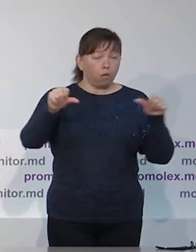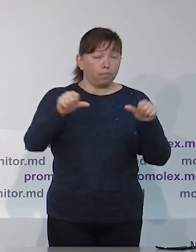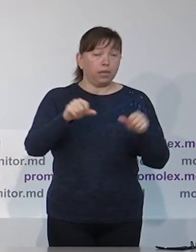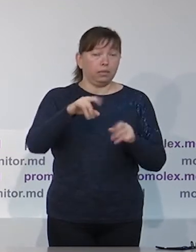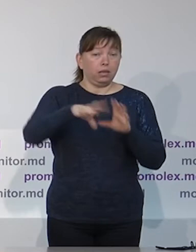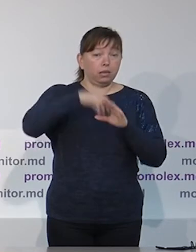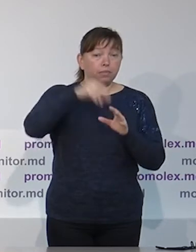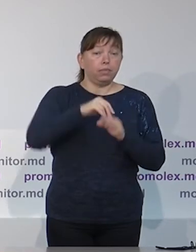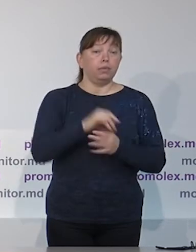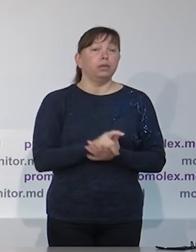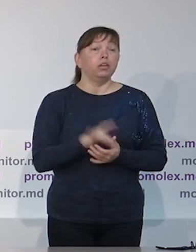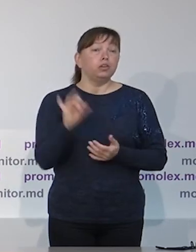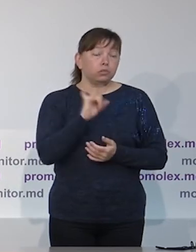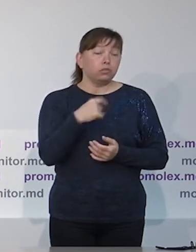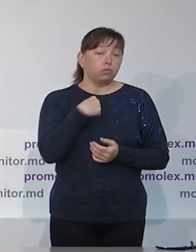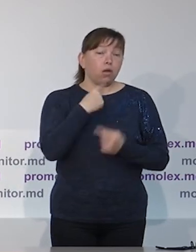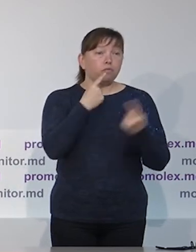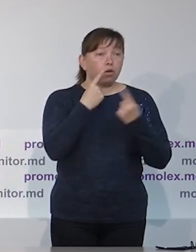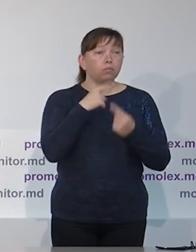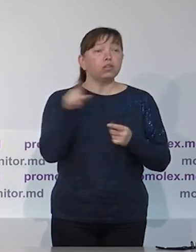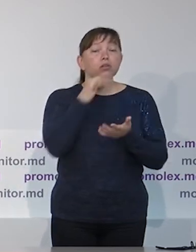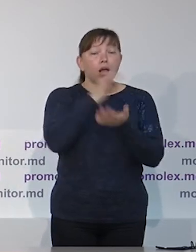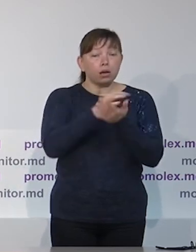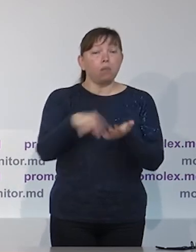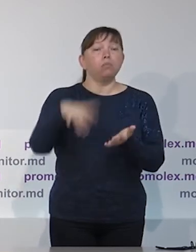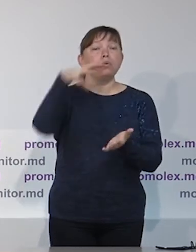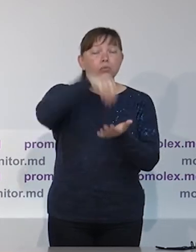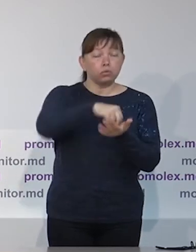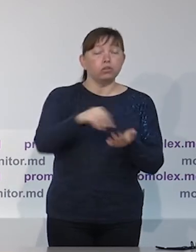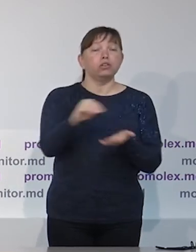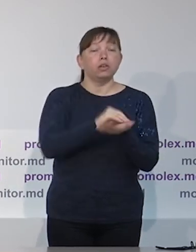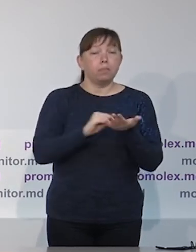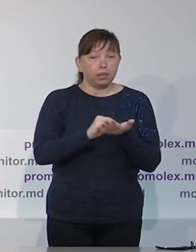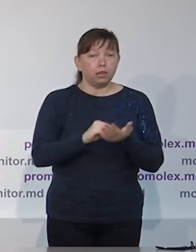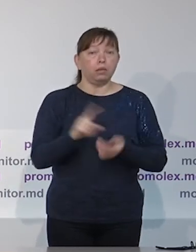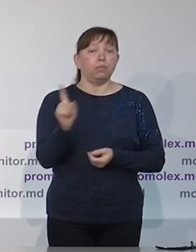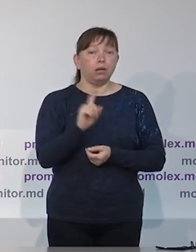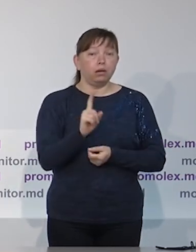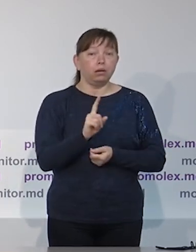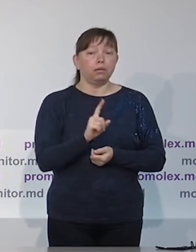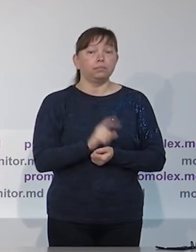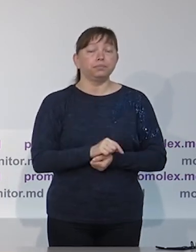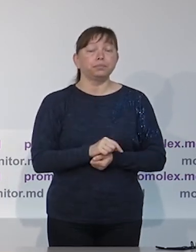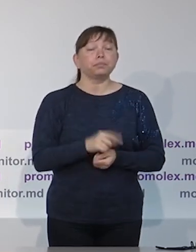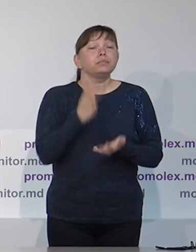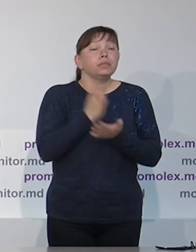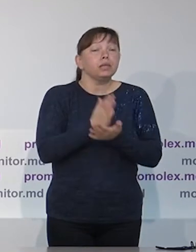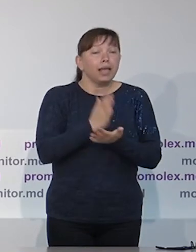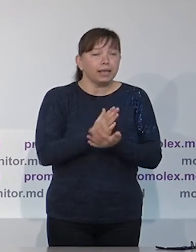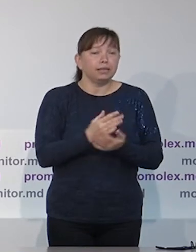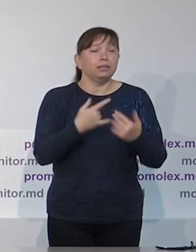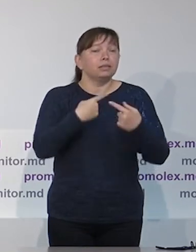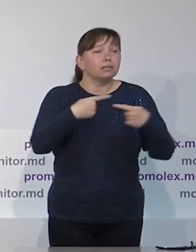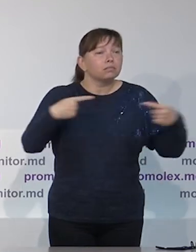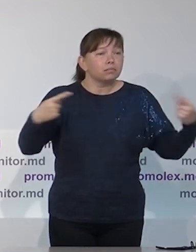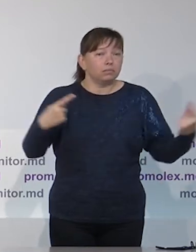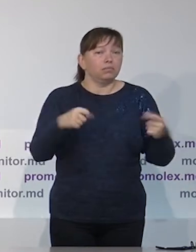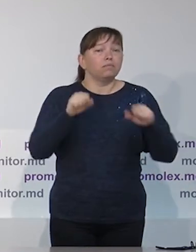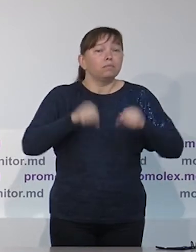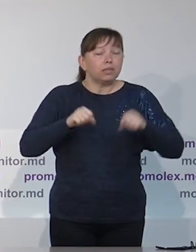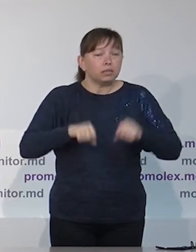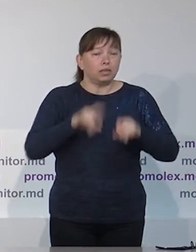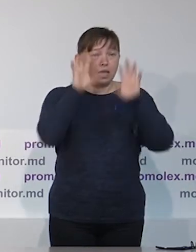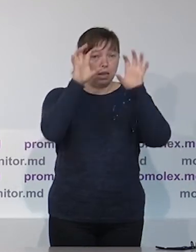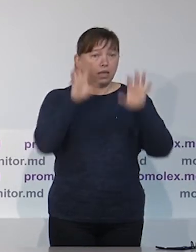деньги на осуществление деятельности ЦИКа избирательных органов, в целом мы отметили это и в